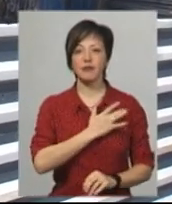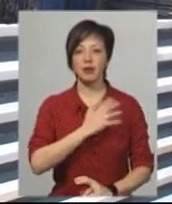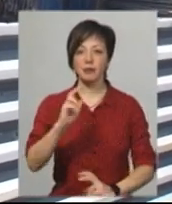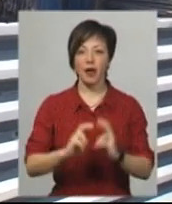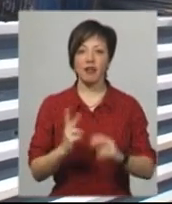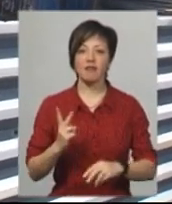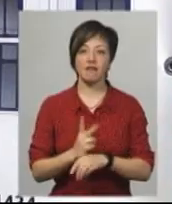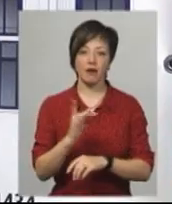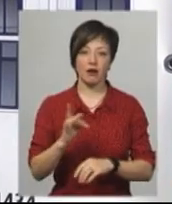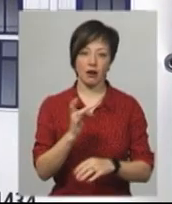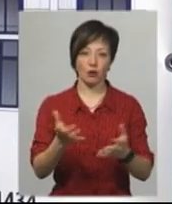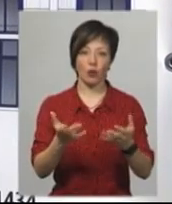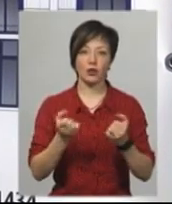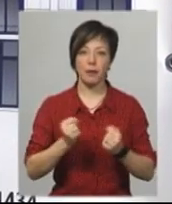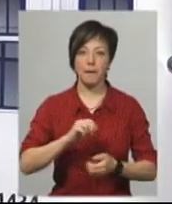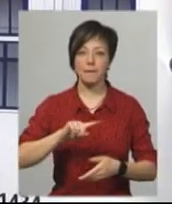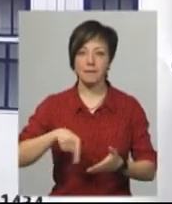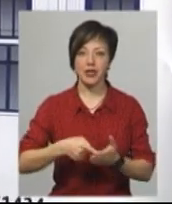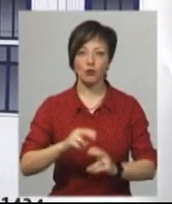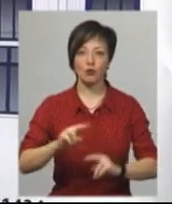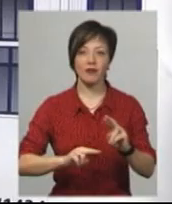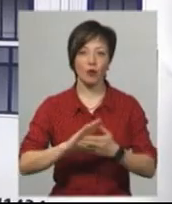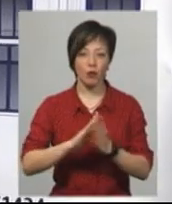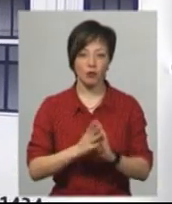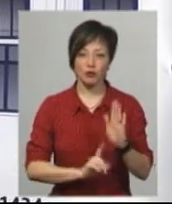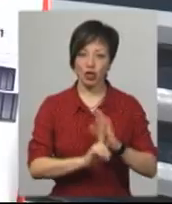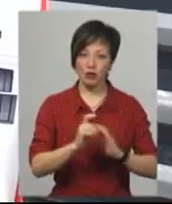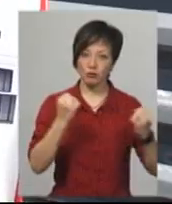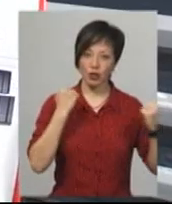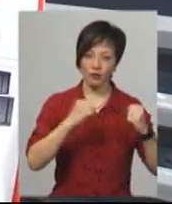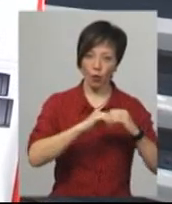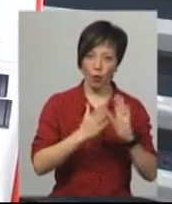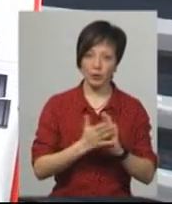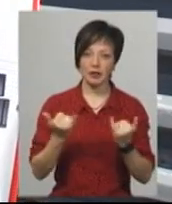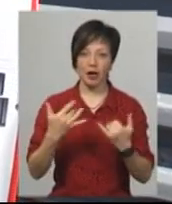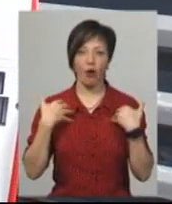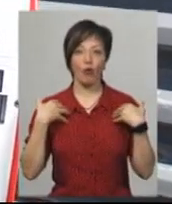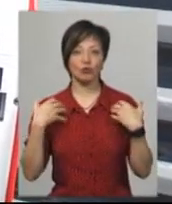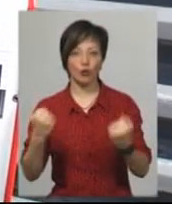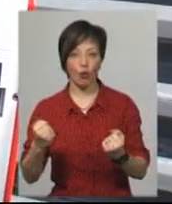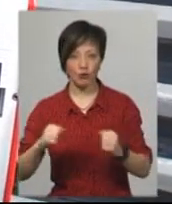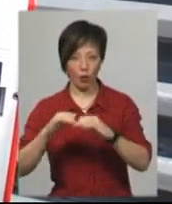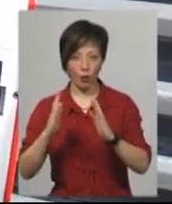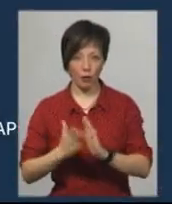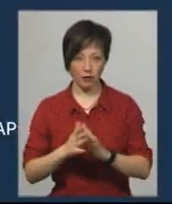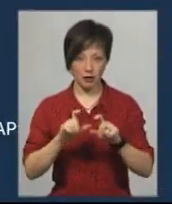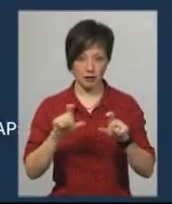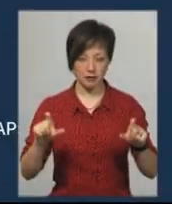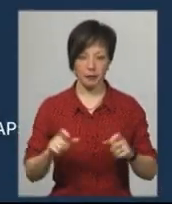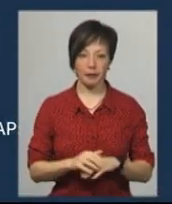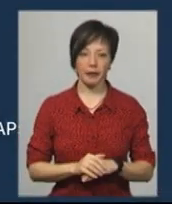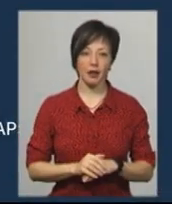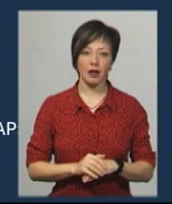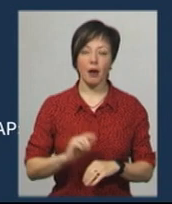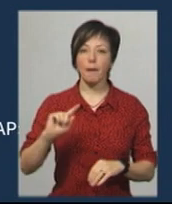двічі отримувало містобудівні умови. Спочатку на спортивний комплекс, зараз на фізкультурно-оздоровчий, продовжує Альона Береза. Перші